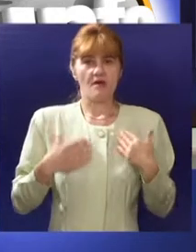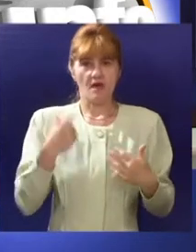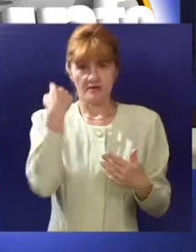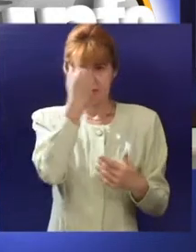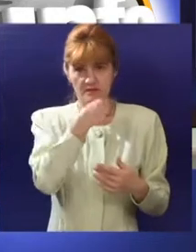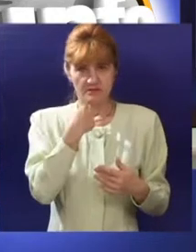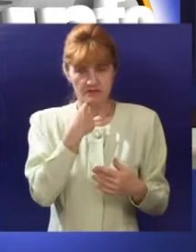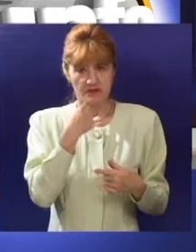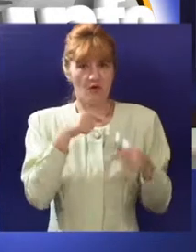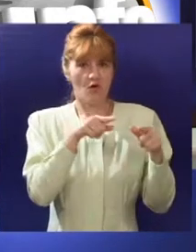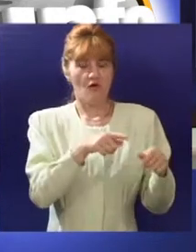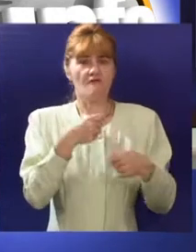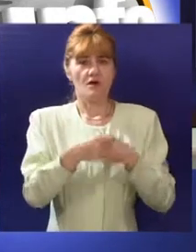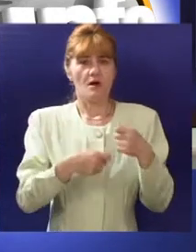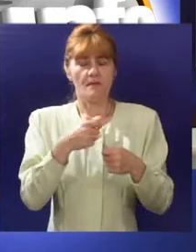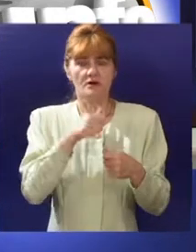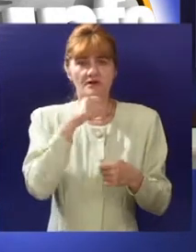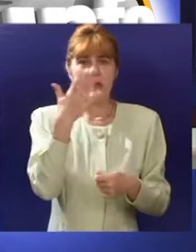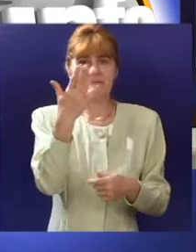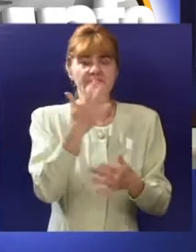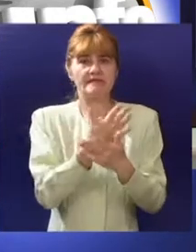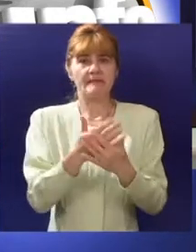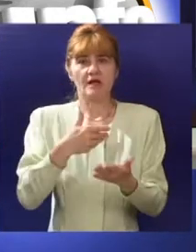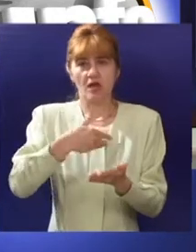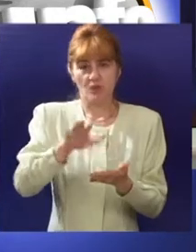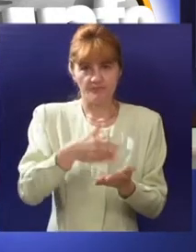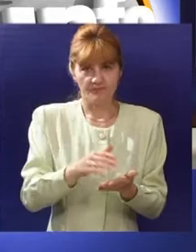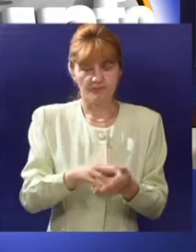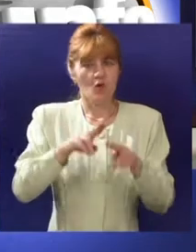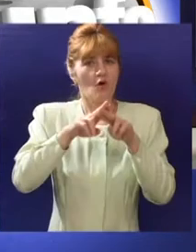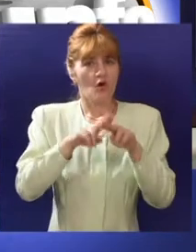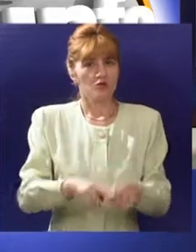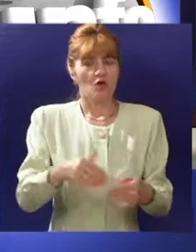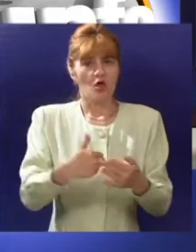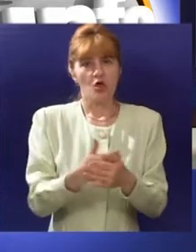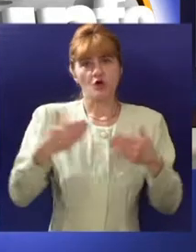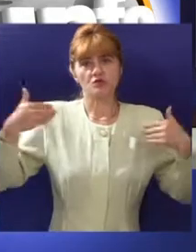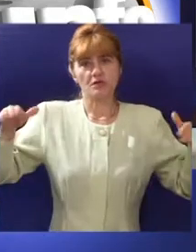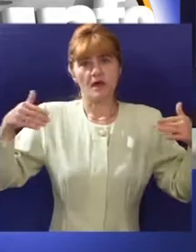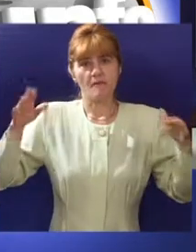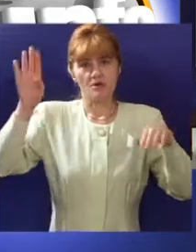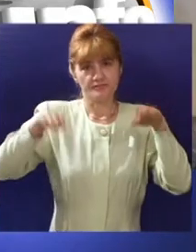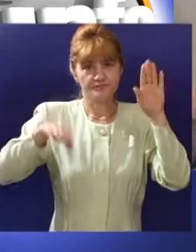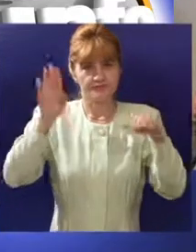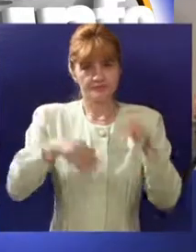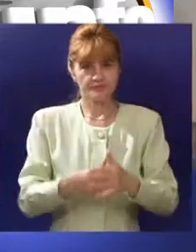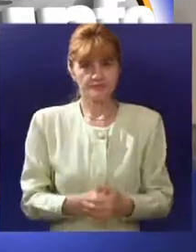interijer. Oba posla su vredna 50 miliona dinara a ono što je ostalo da se uradi jeste nova fasada na Pošti 2.